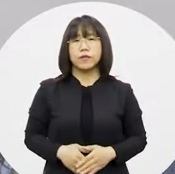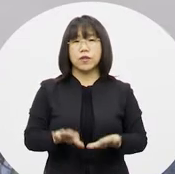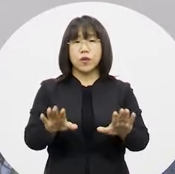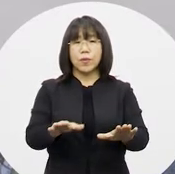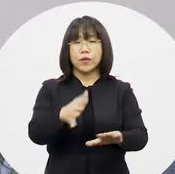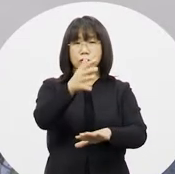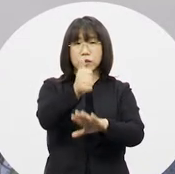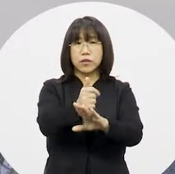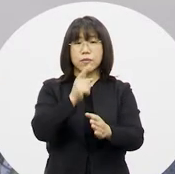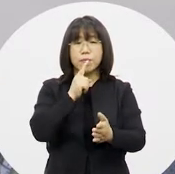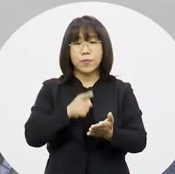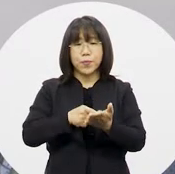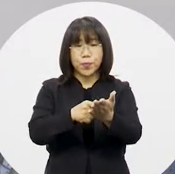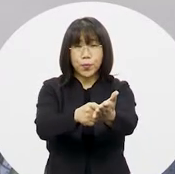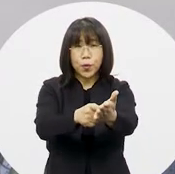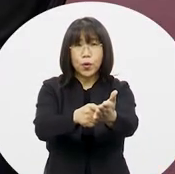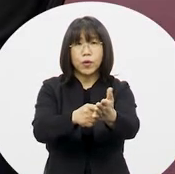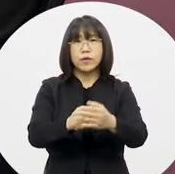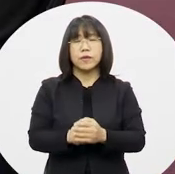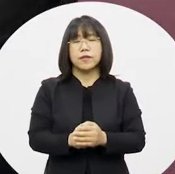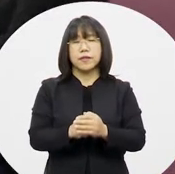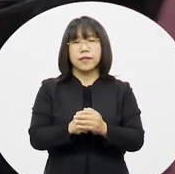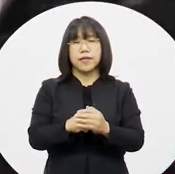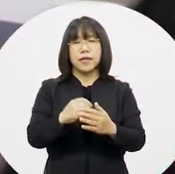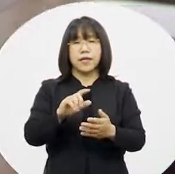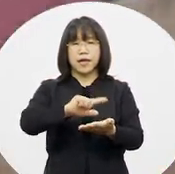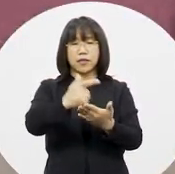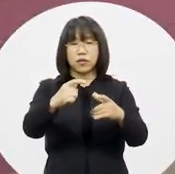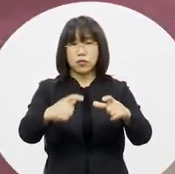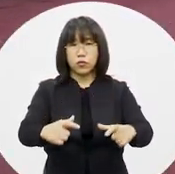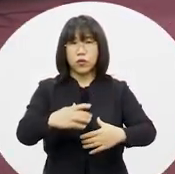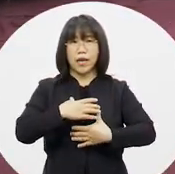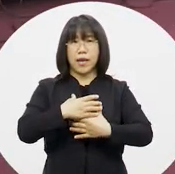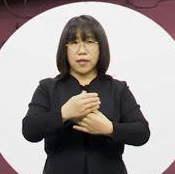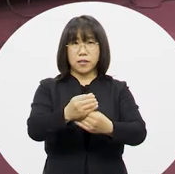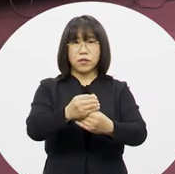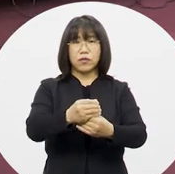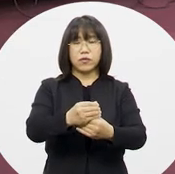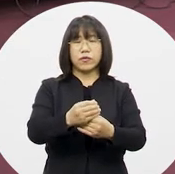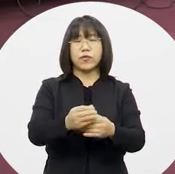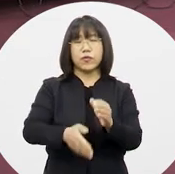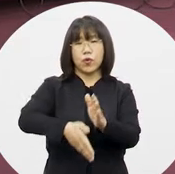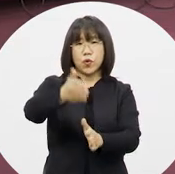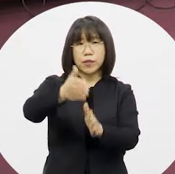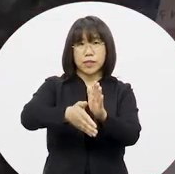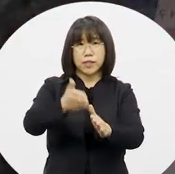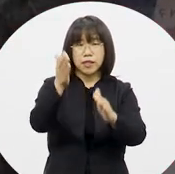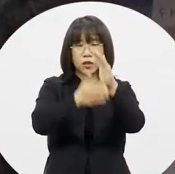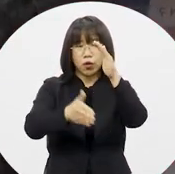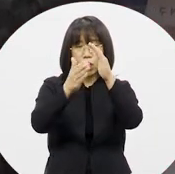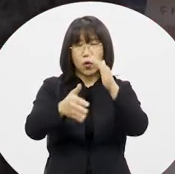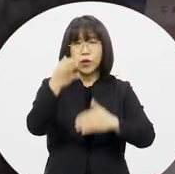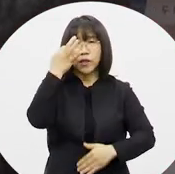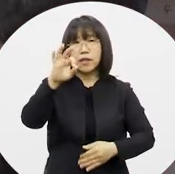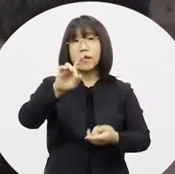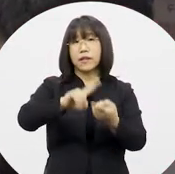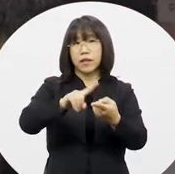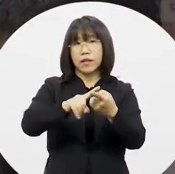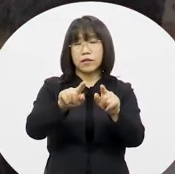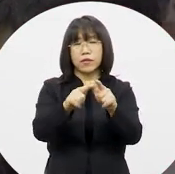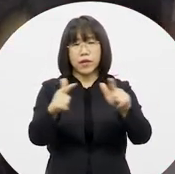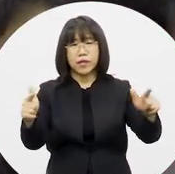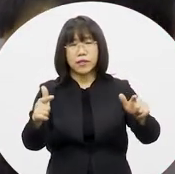됐습니다. 이날 최종 보고회에서는 강서구의 국제안전도시 공인사업 추진 경과를 비롯해 각